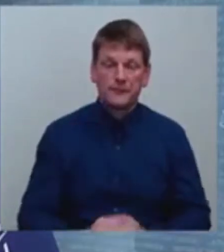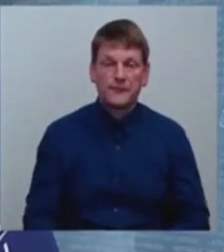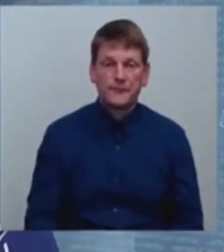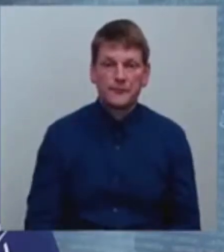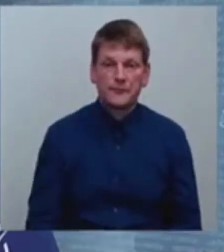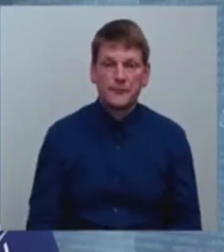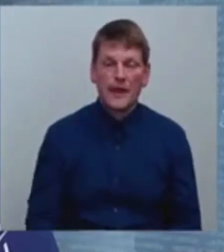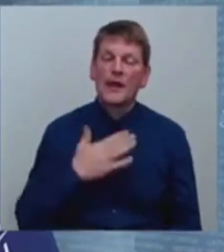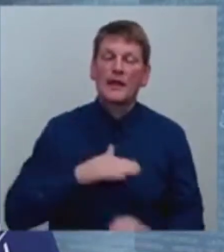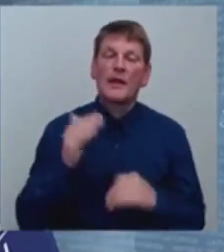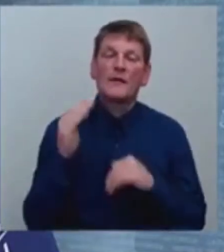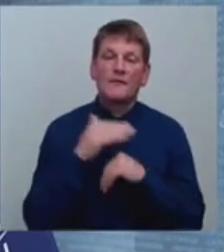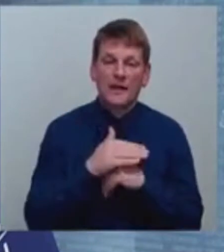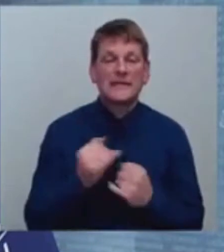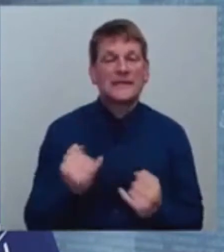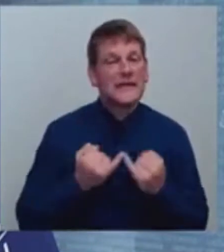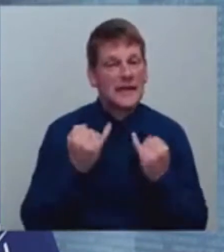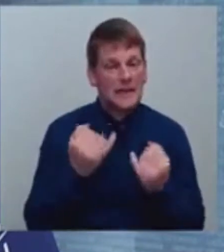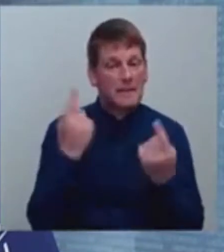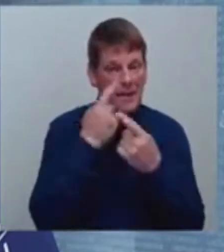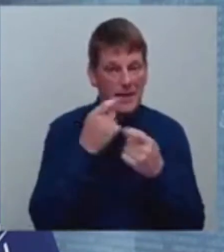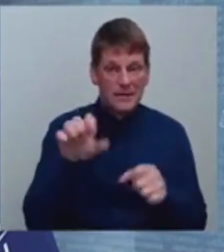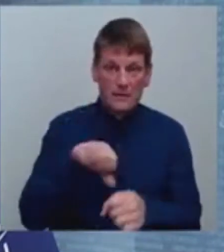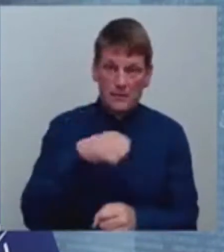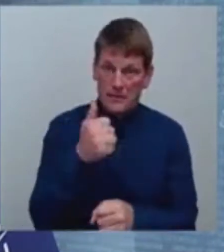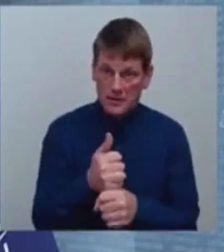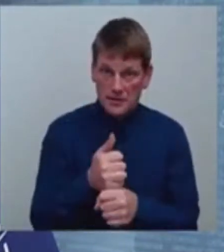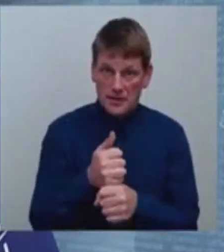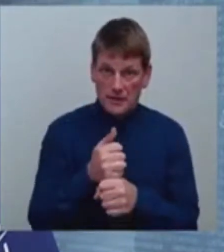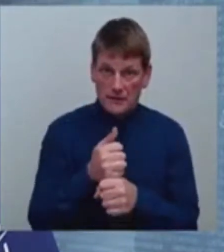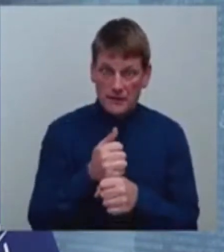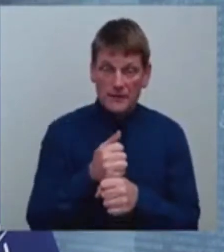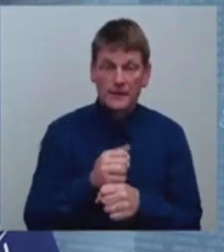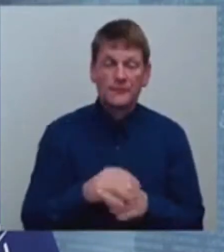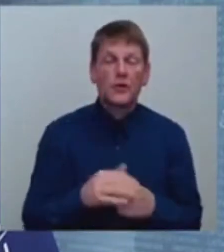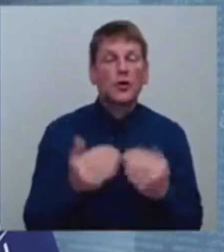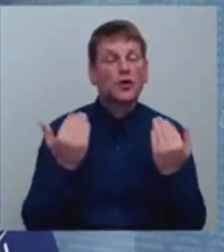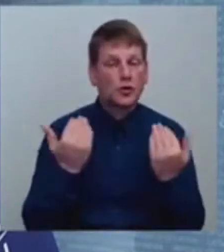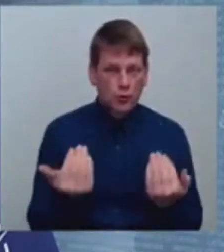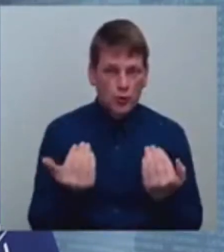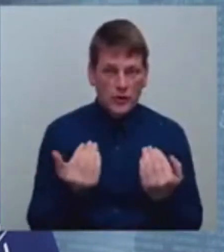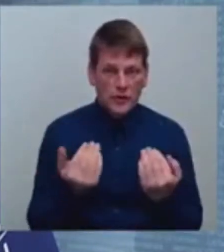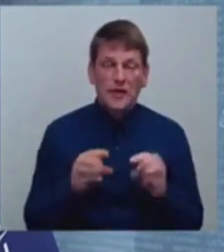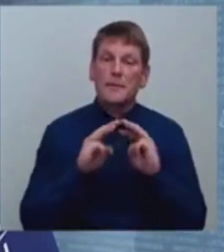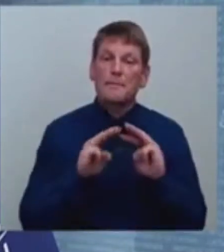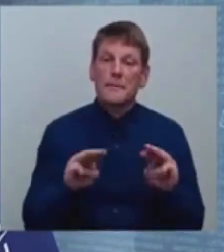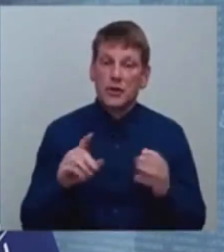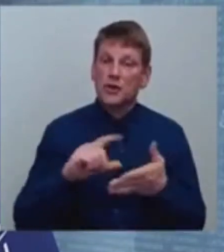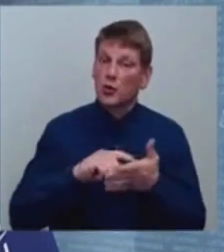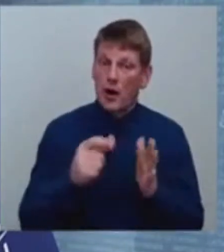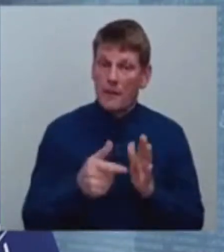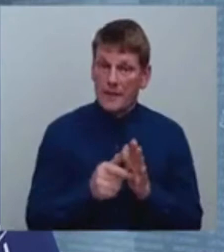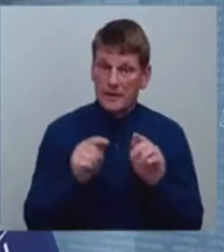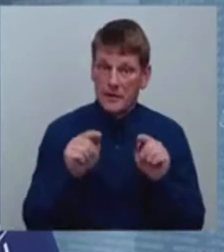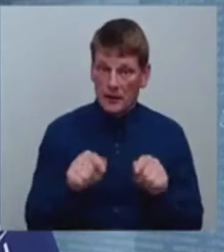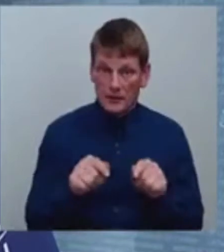Labvakar, cienījumie mediju pārstāvji. Šodien ministru kabinetā